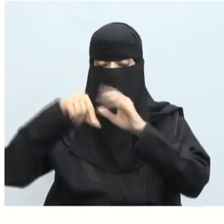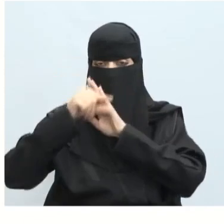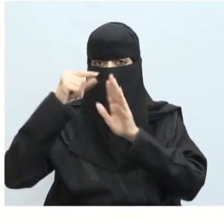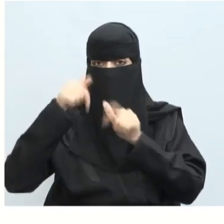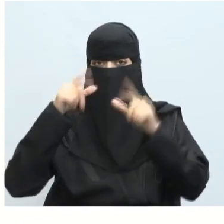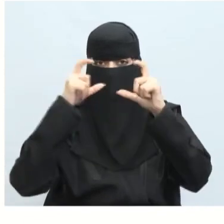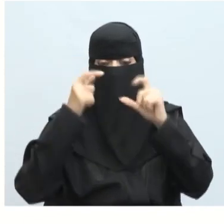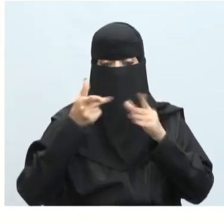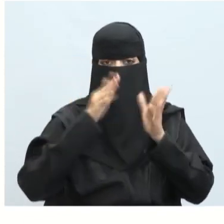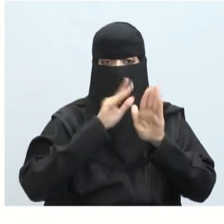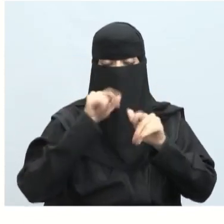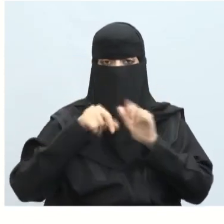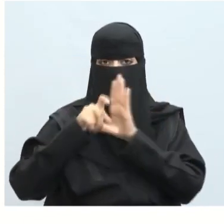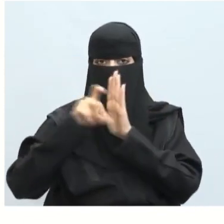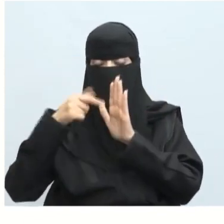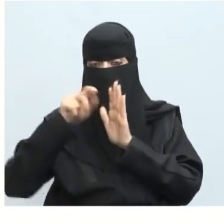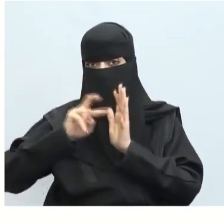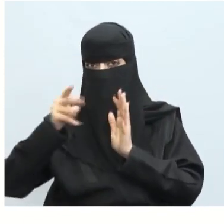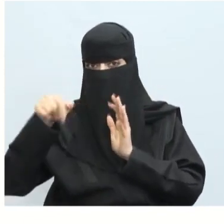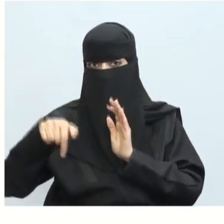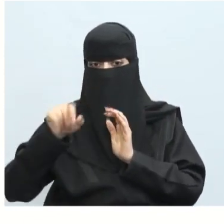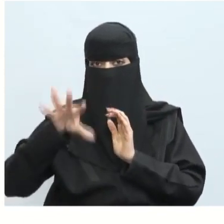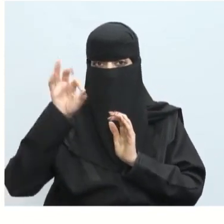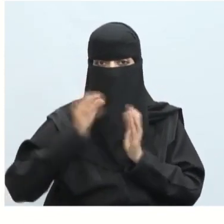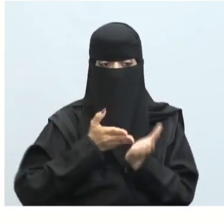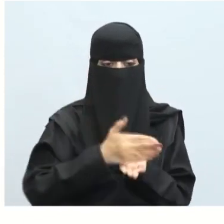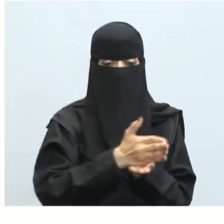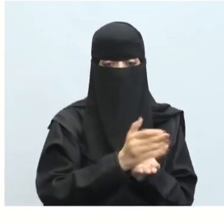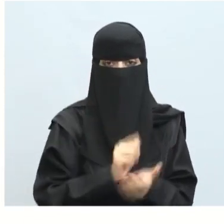والصورة والنص وزر الخريطة